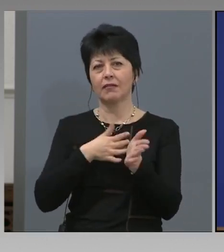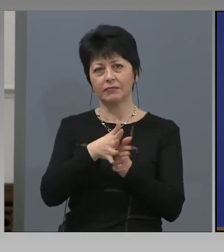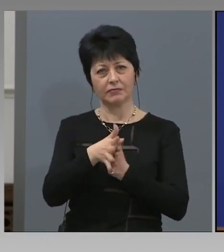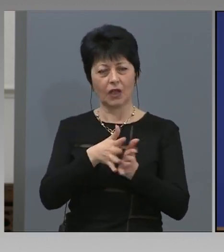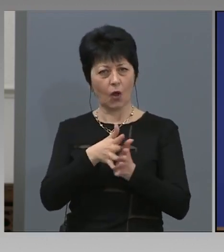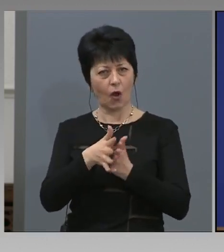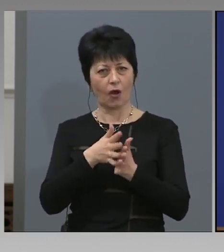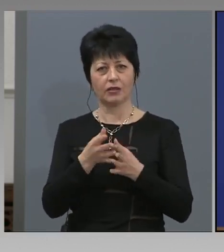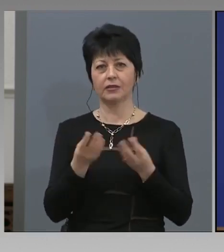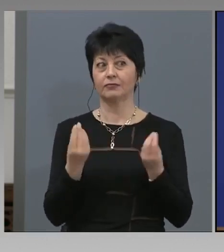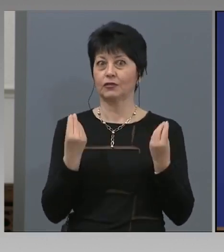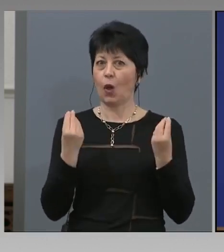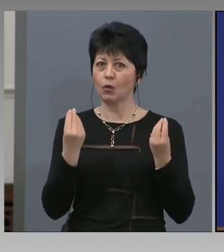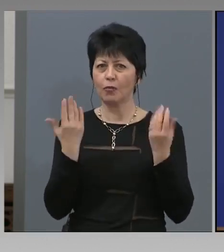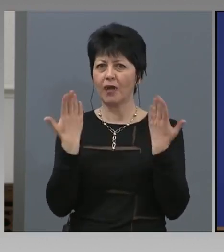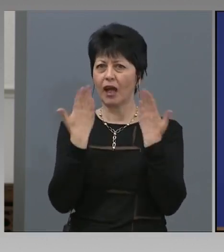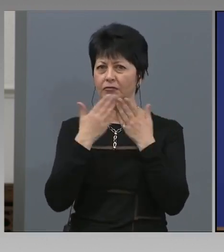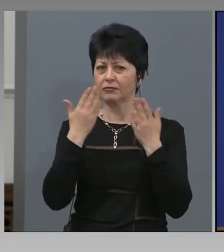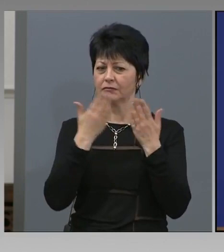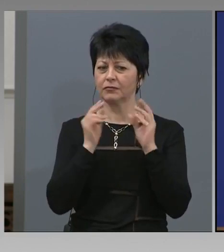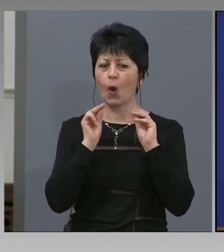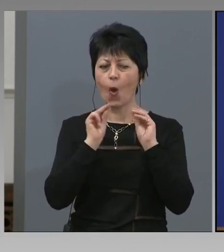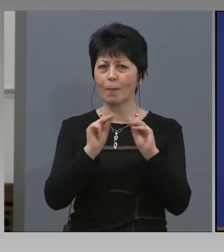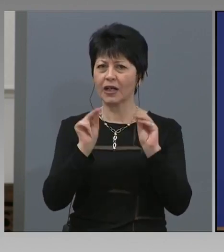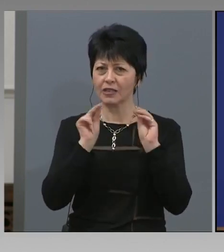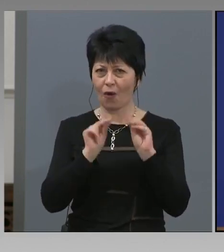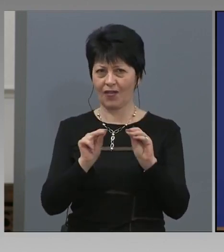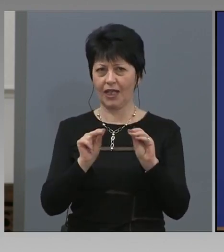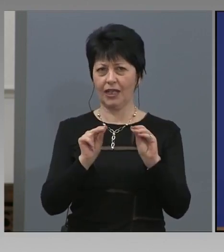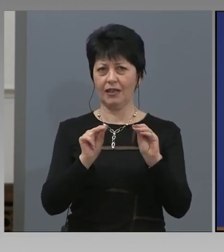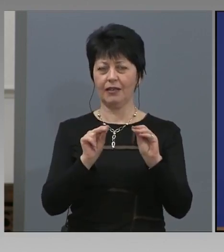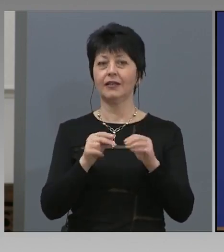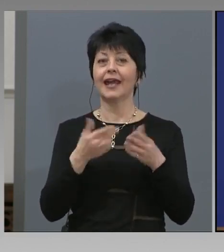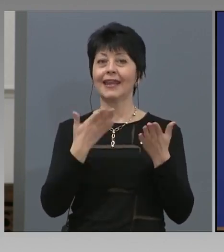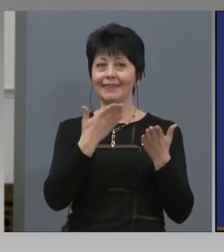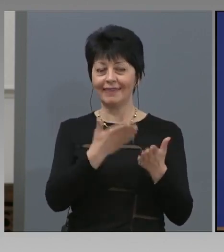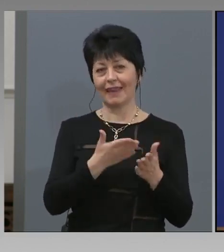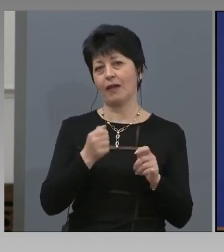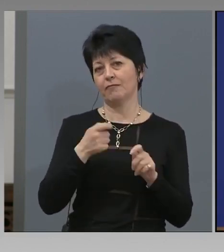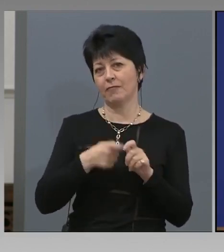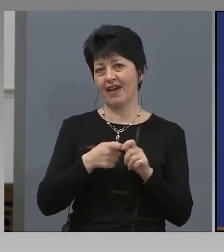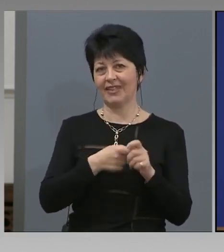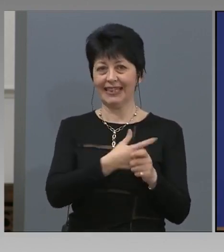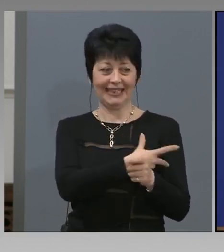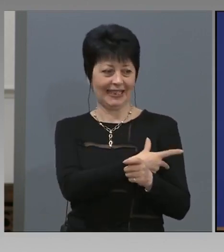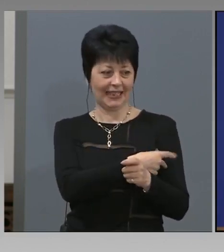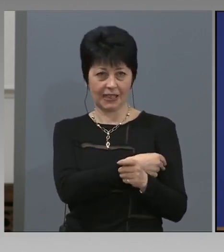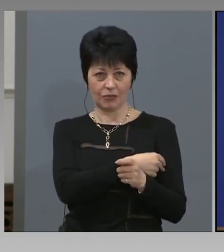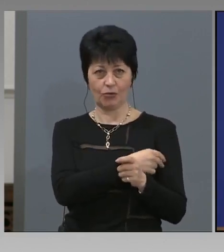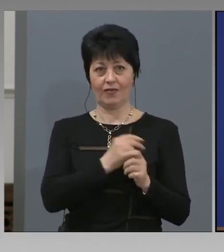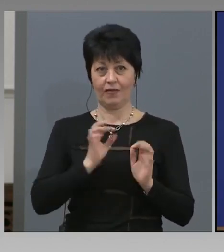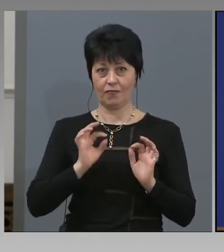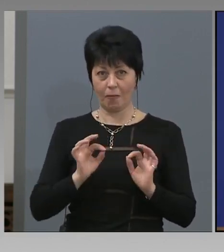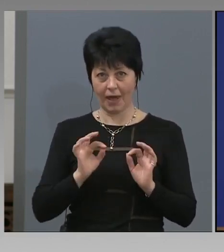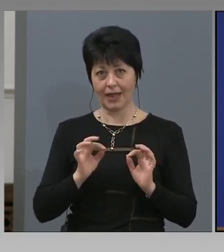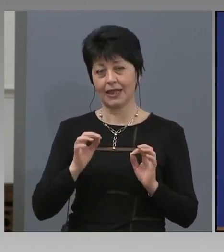добре образовани, тестват производството на респиратори в България.